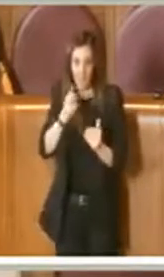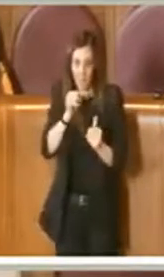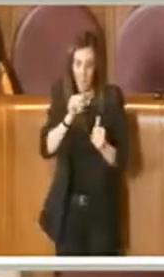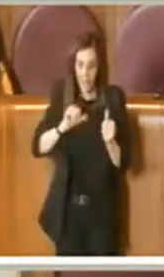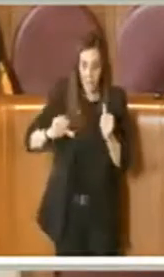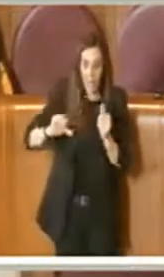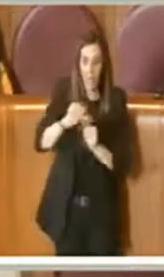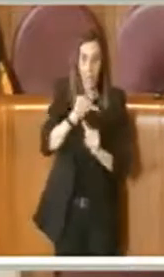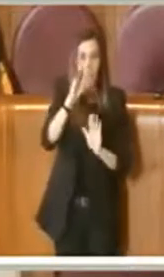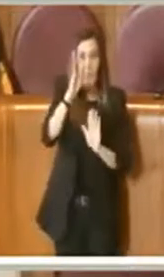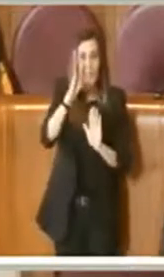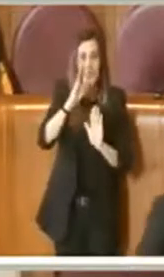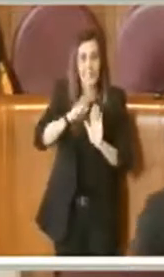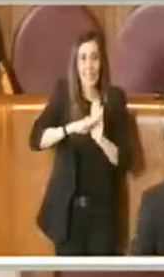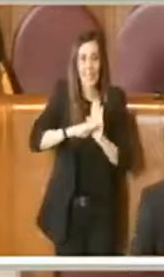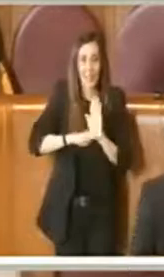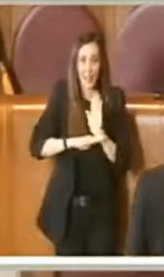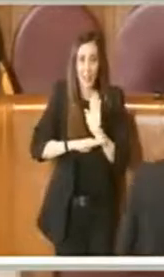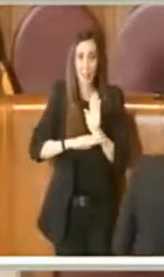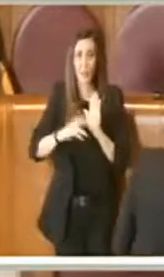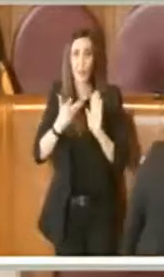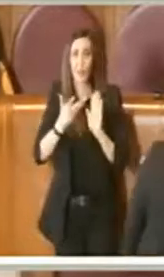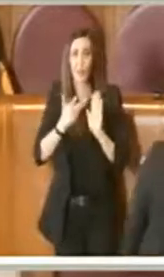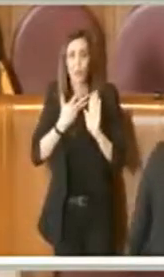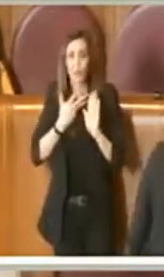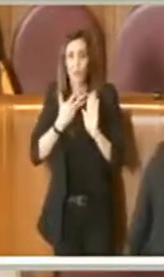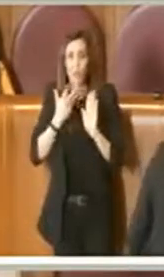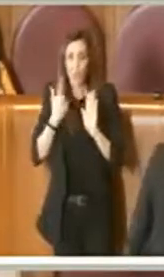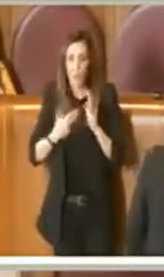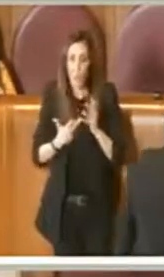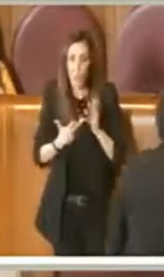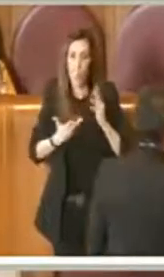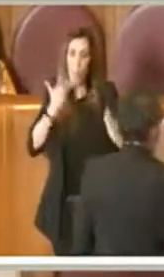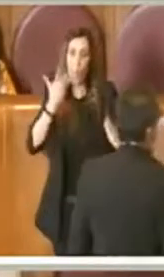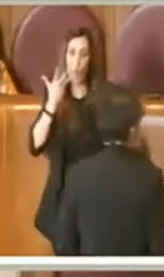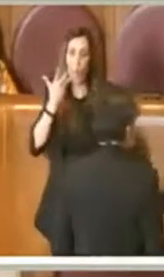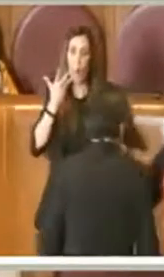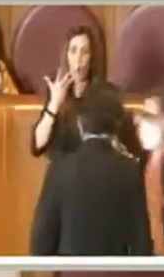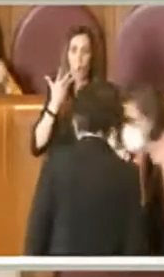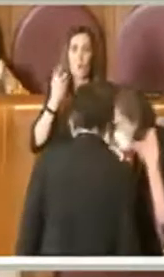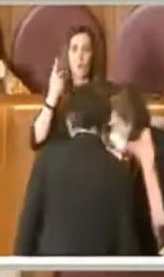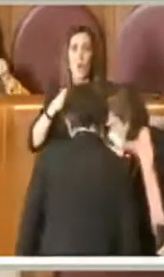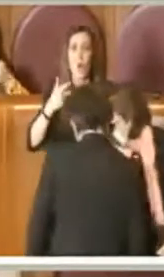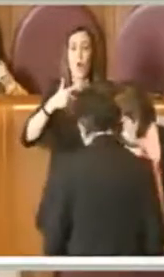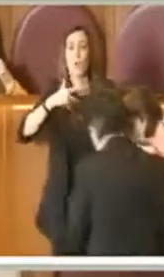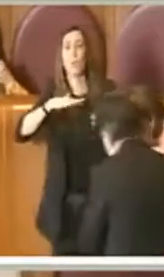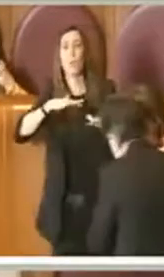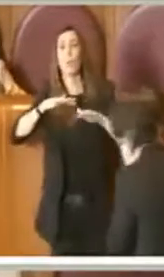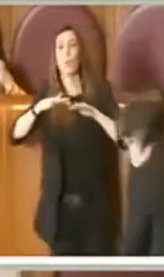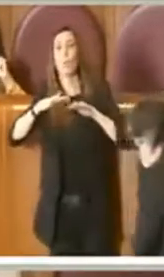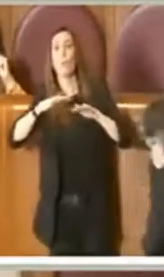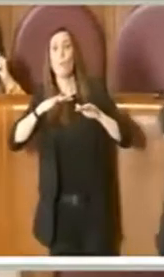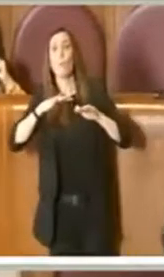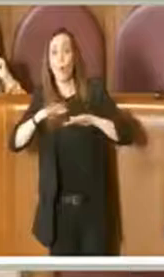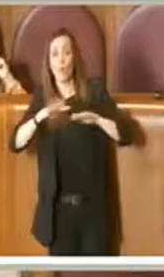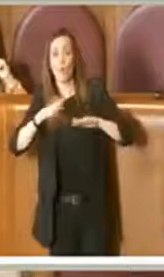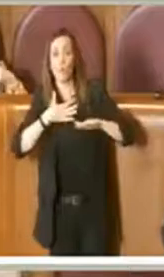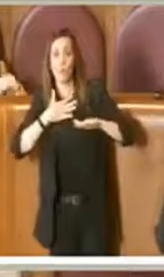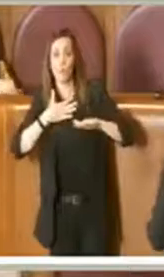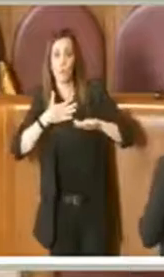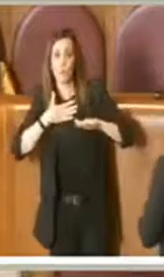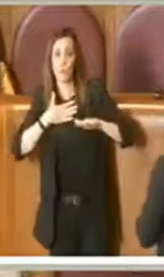statuto, c'era effettivamente questo quorum. L'abbiamo fatto con assoluta sincerità. Il nostro movimento è un movimento che addirittura ha messo